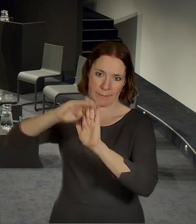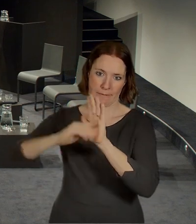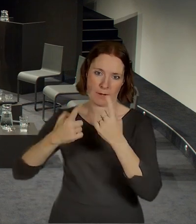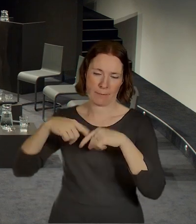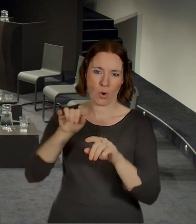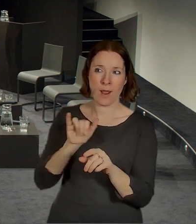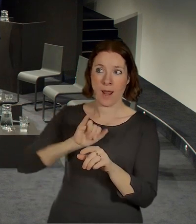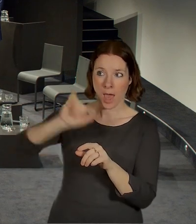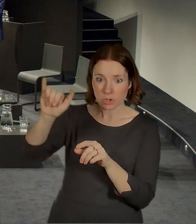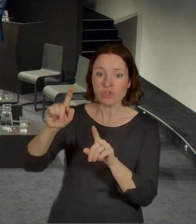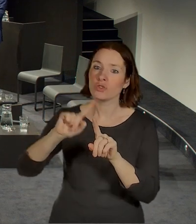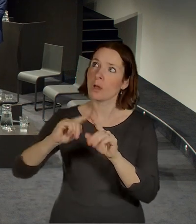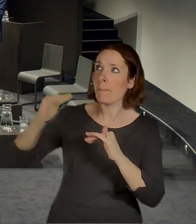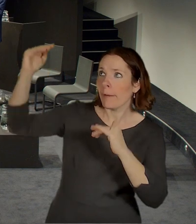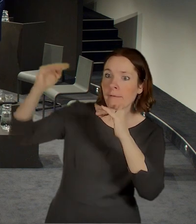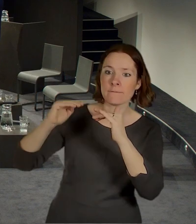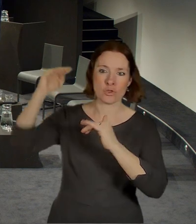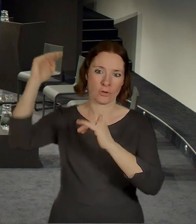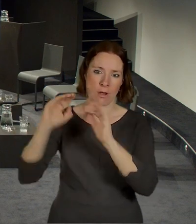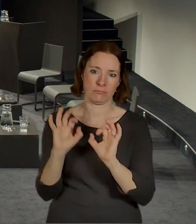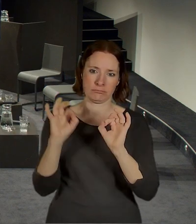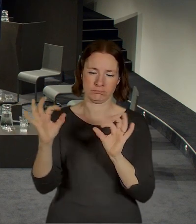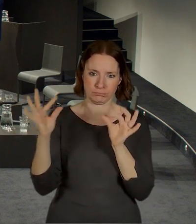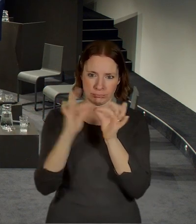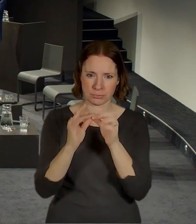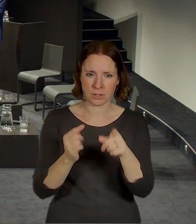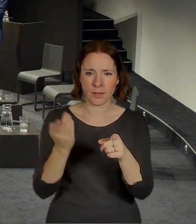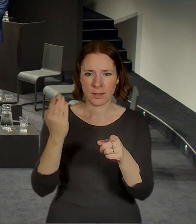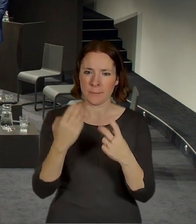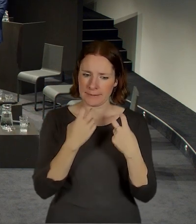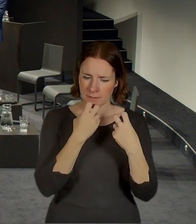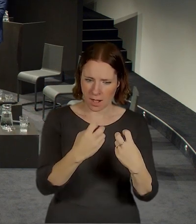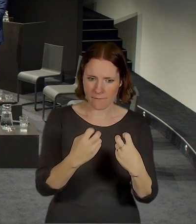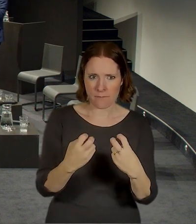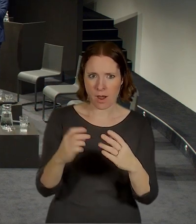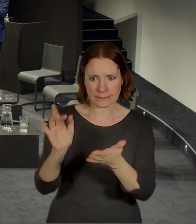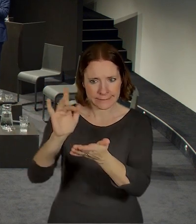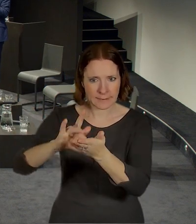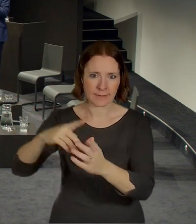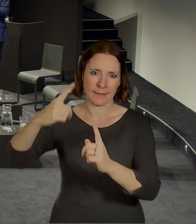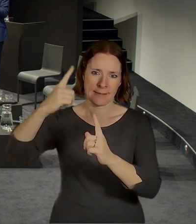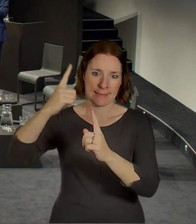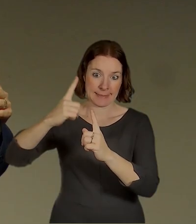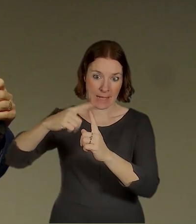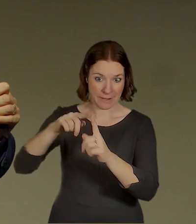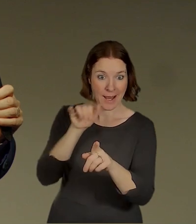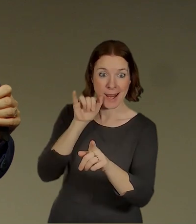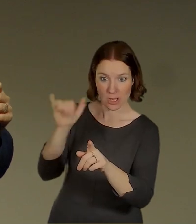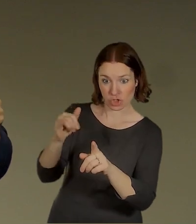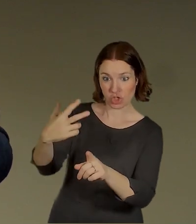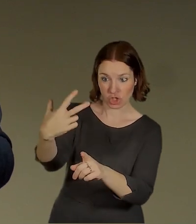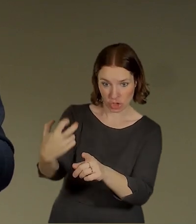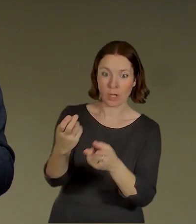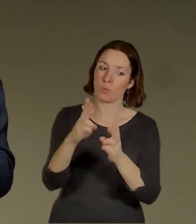způsobem tramvaj až k tomu terminálu tuším 3, takže budete moct dojet tramvají ke svému private